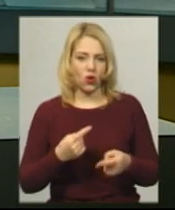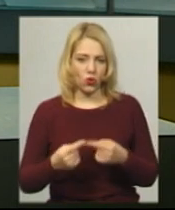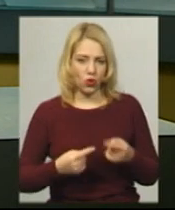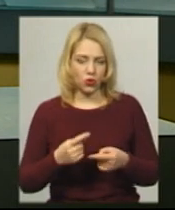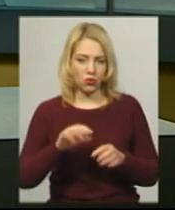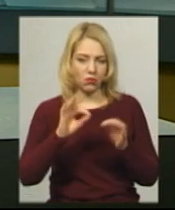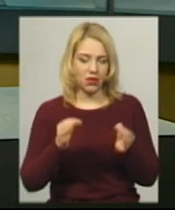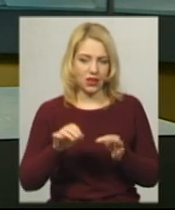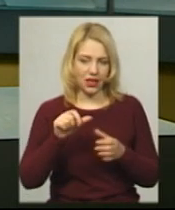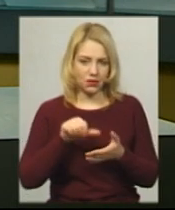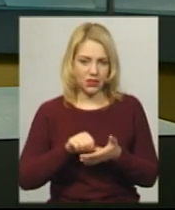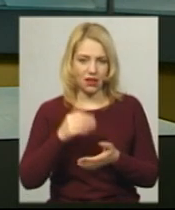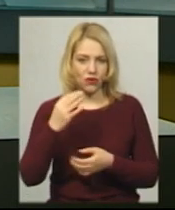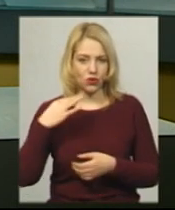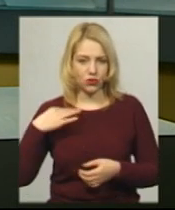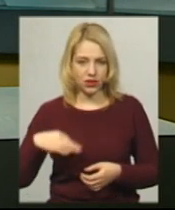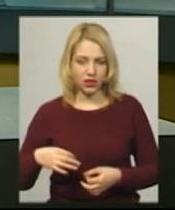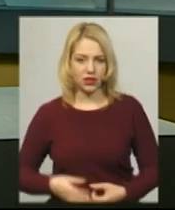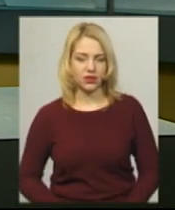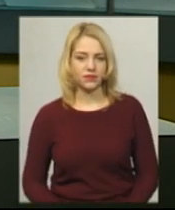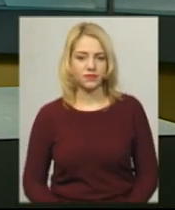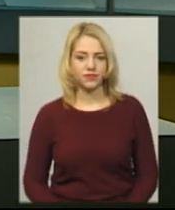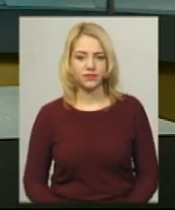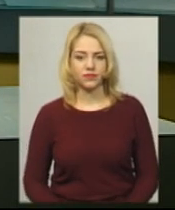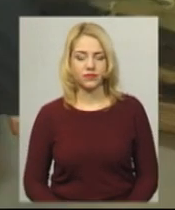Севець. На чим працював метець, дізнавалась Тетяна Ворожцова.